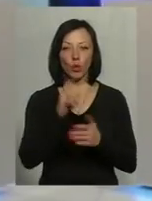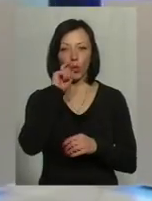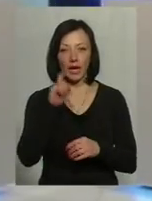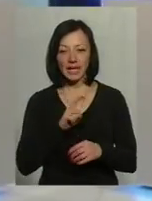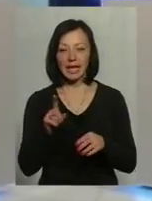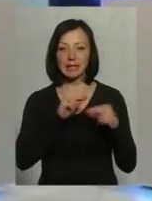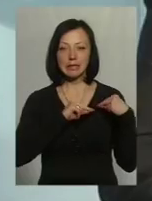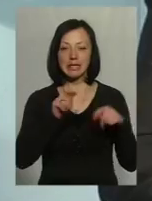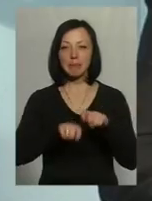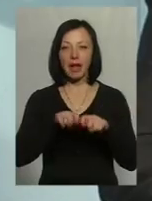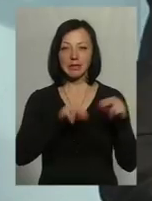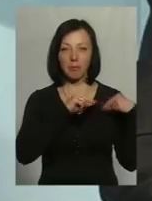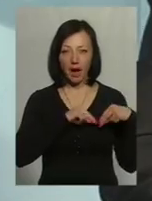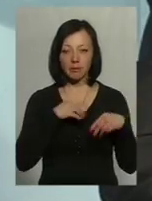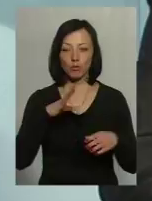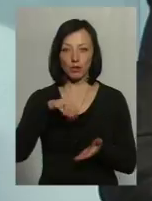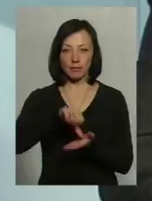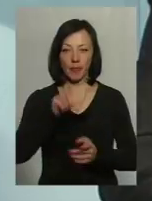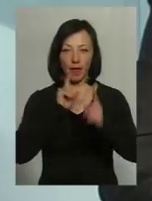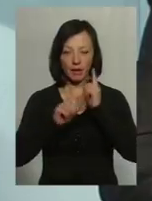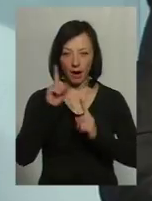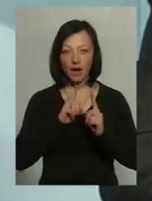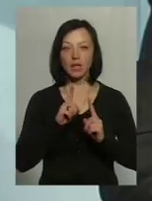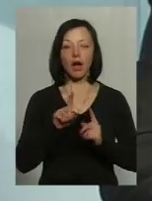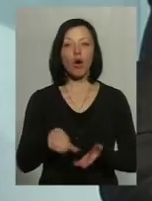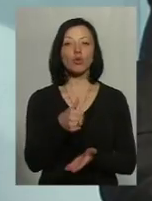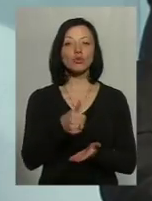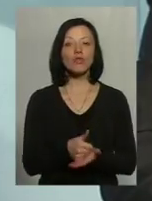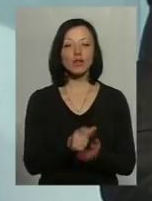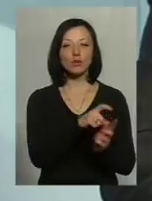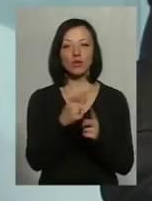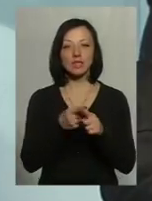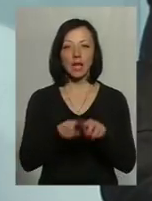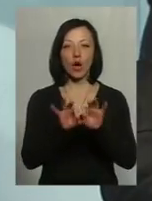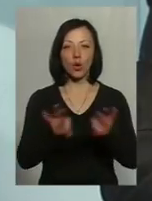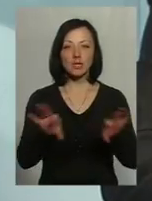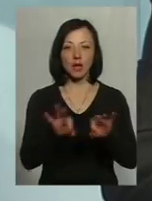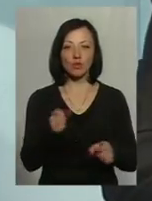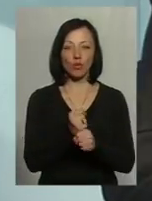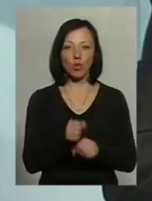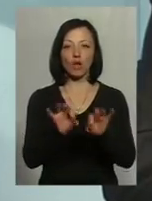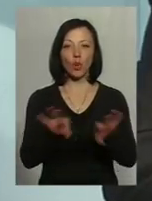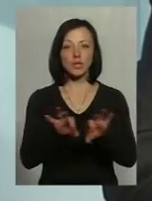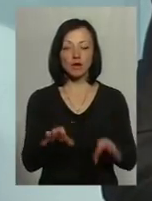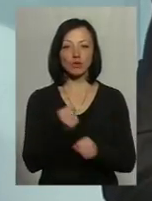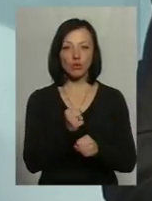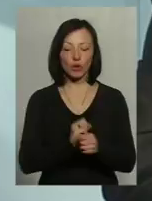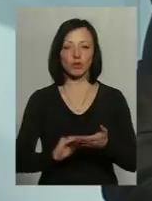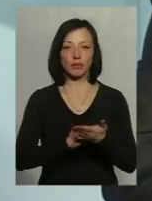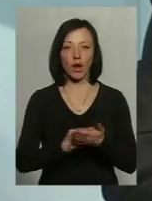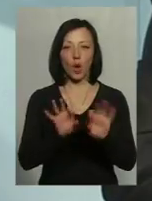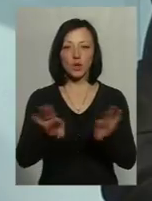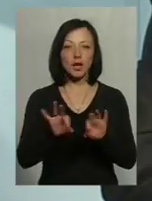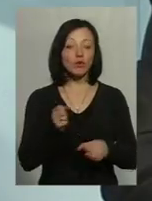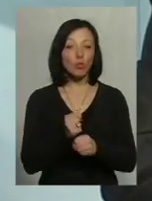праці. Ми були присутні на тій нараді. Ключове слово – це роз'яснювана робота, роз'яснювана робота, роз'яснювана